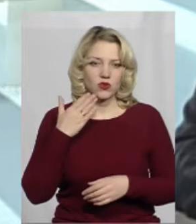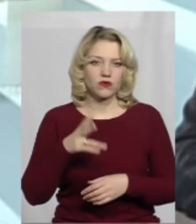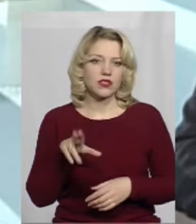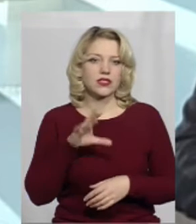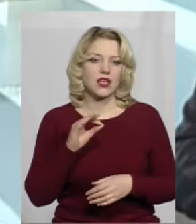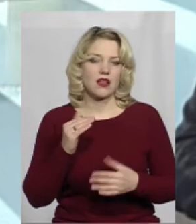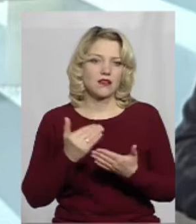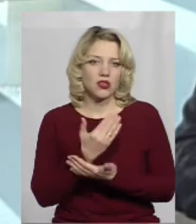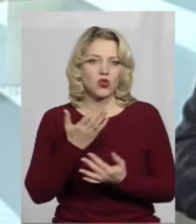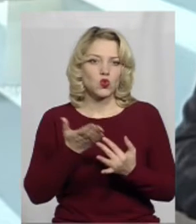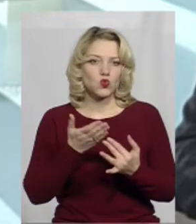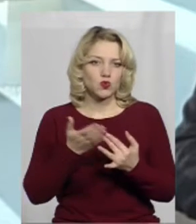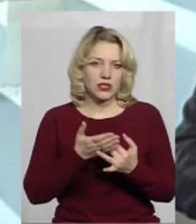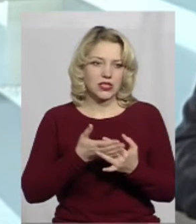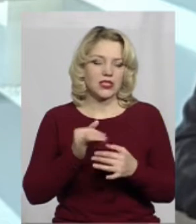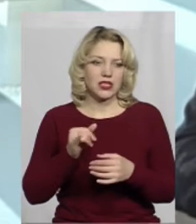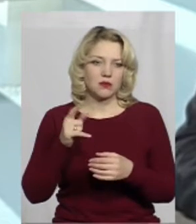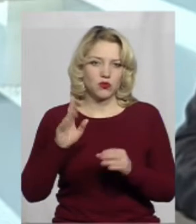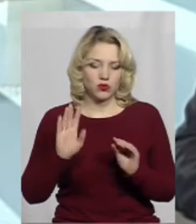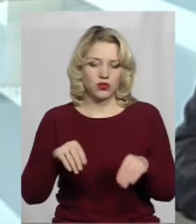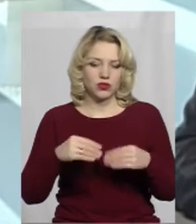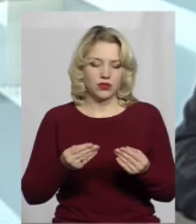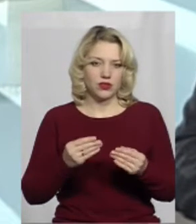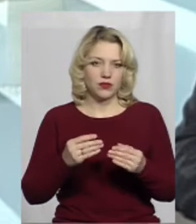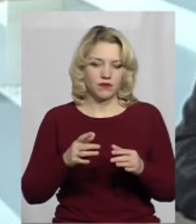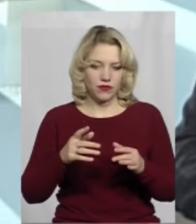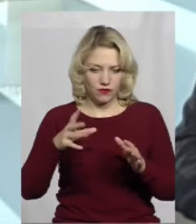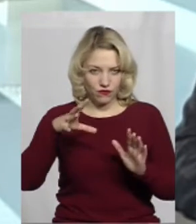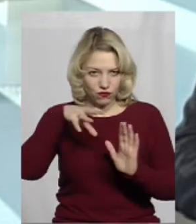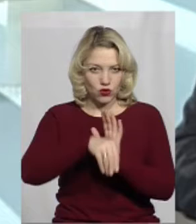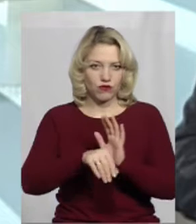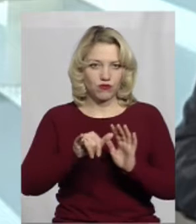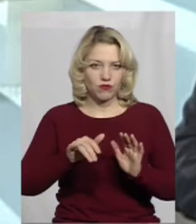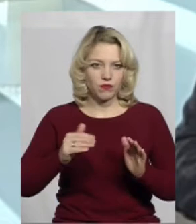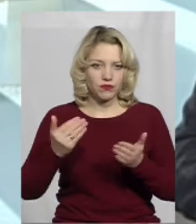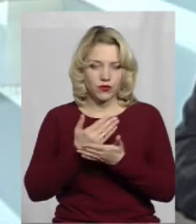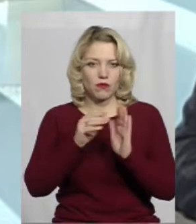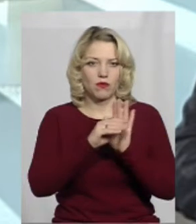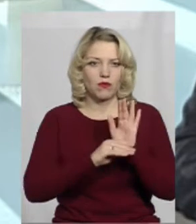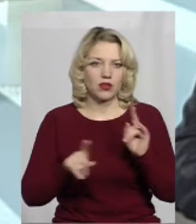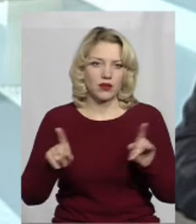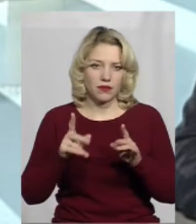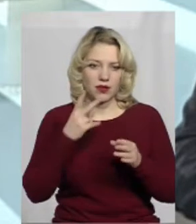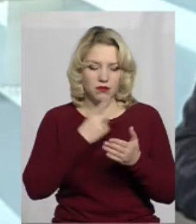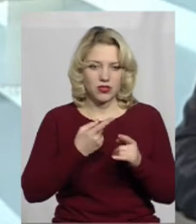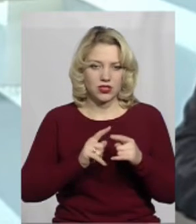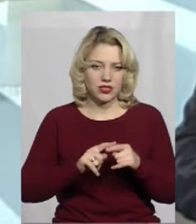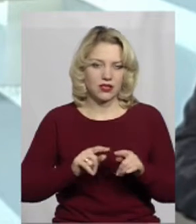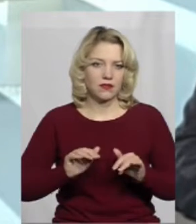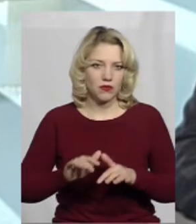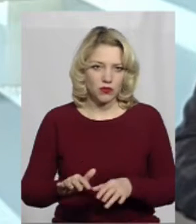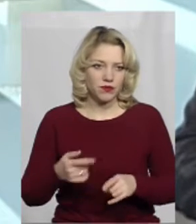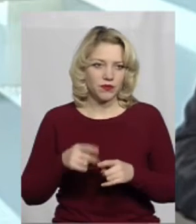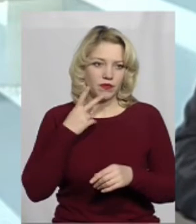субсидії, і відповідно вони будуть включені в цю процедуру, яка передбачає сьогодні цей механізм. Тобто